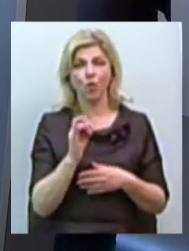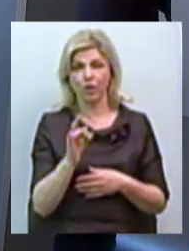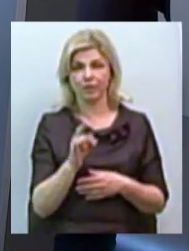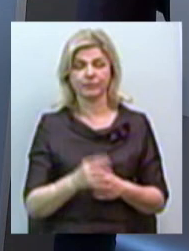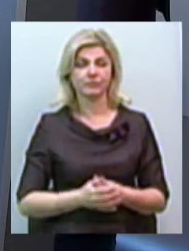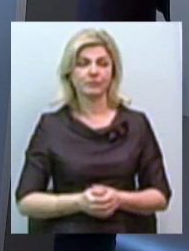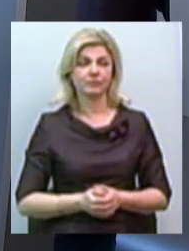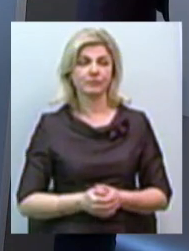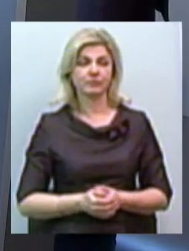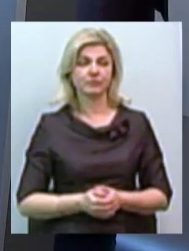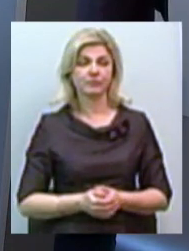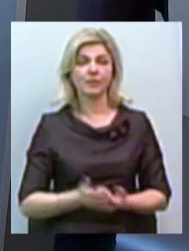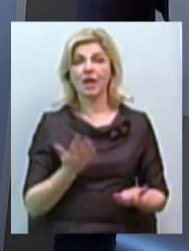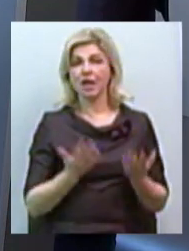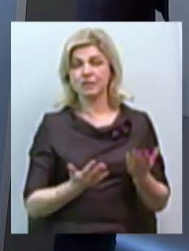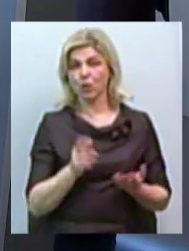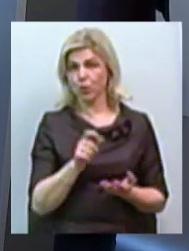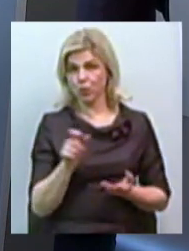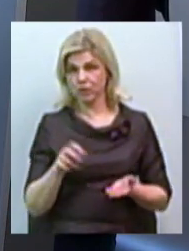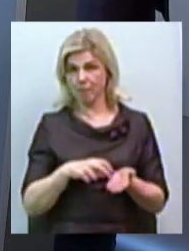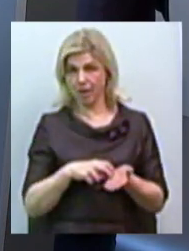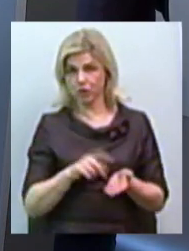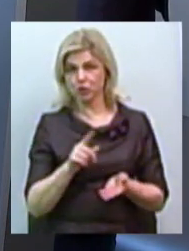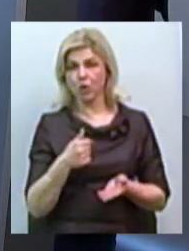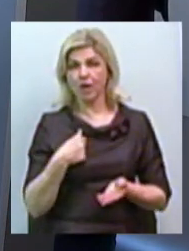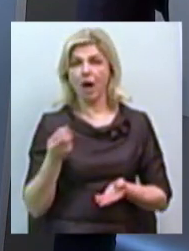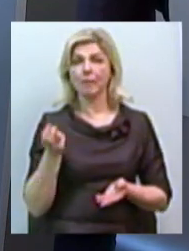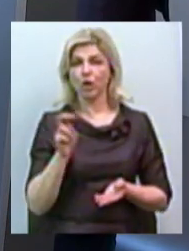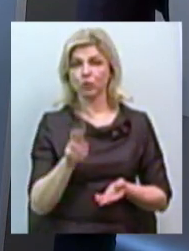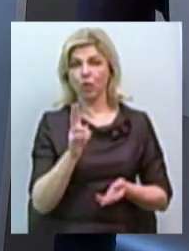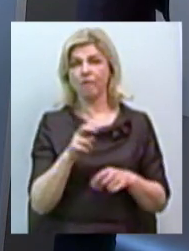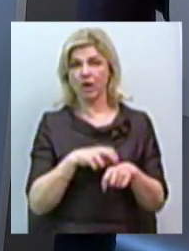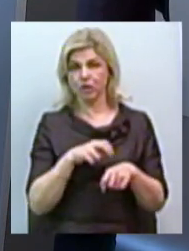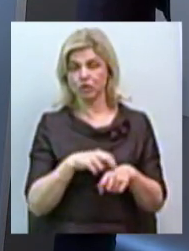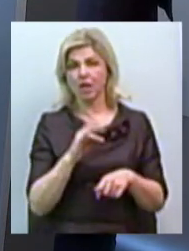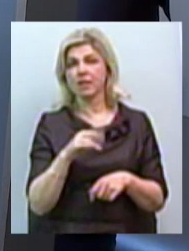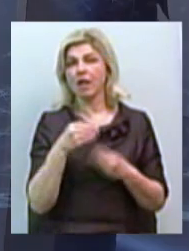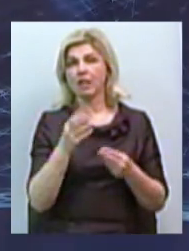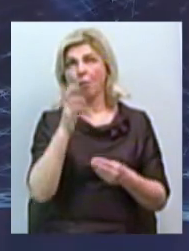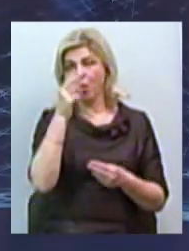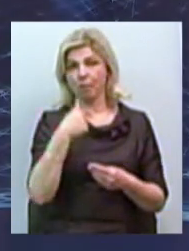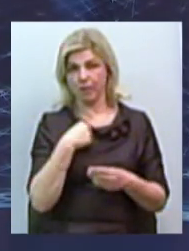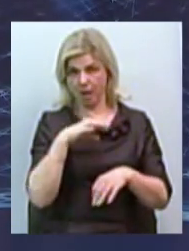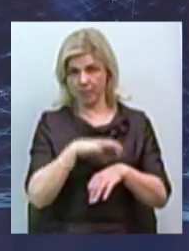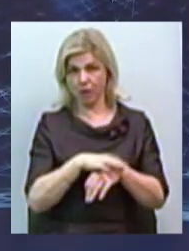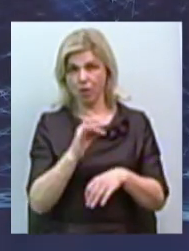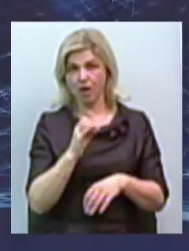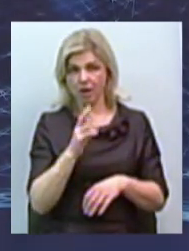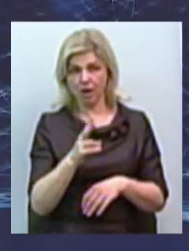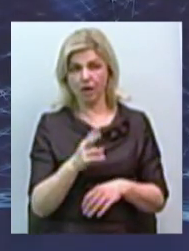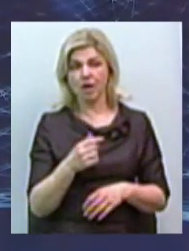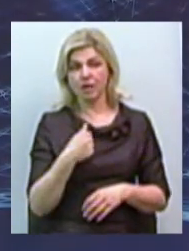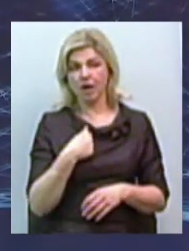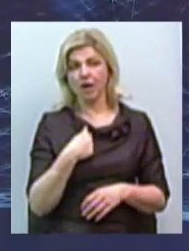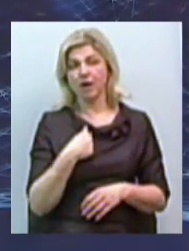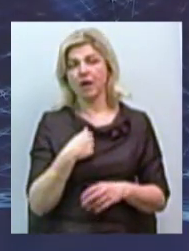Якщо в основному люди бояться того, що я піду к врачу, і не дай Бог, у мене обнарожат рак, і тоді со мною щось